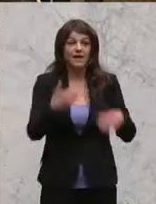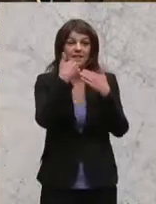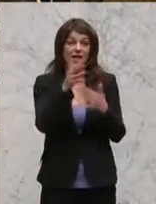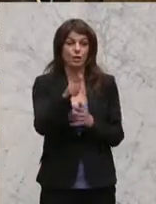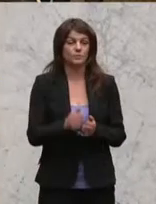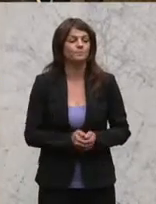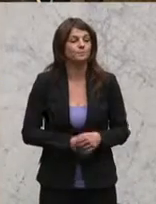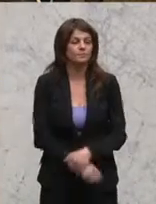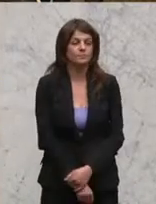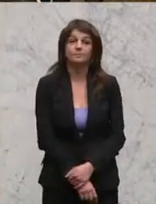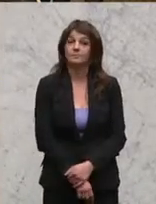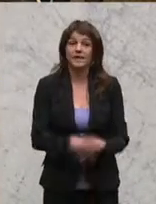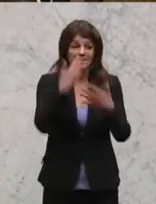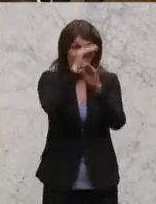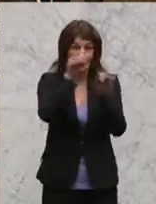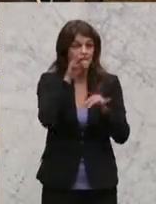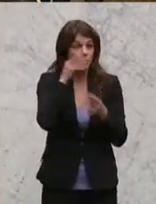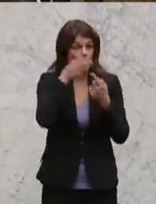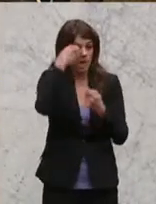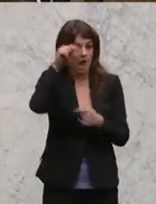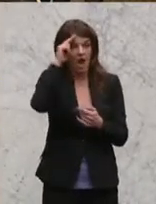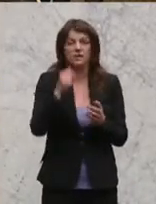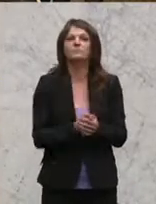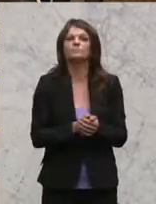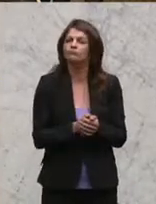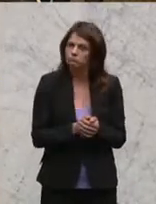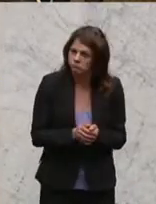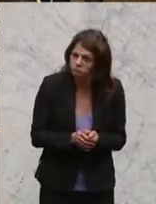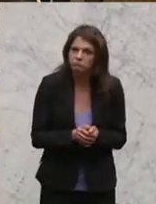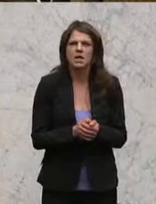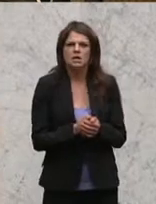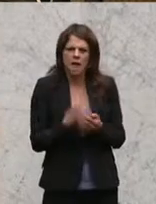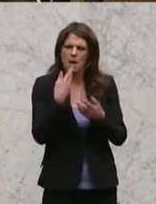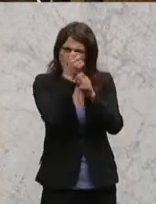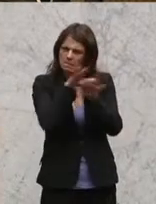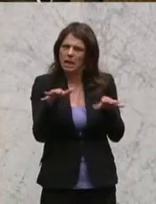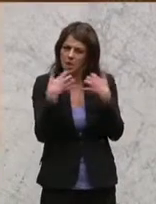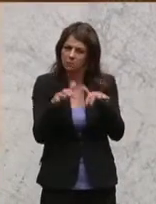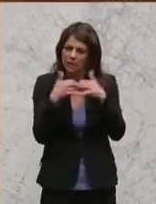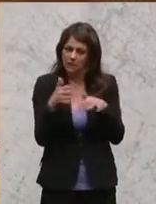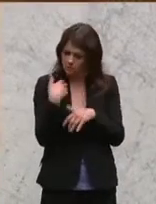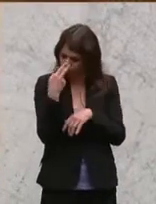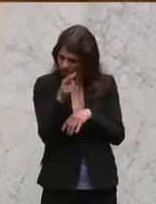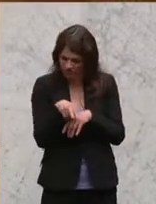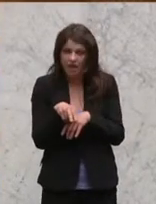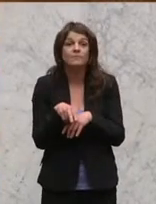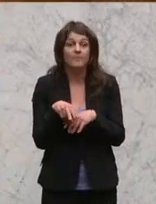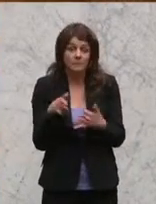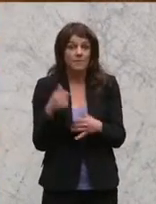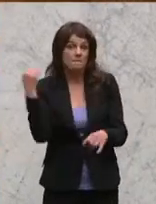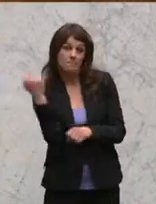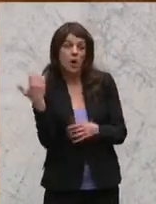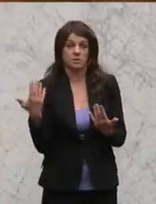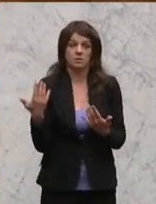Albert Steinhauser, Justizsprecher der Grünen, ist am Wort. Ich glaube, auch die Medienberichterstattung hat gezeigt, dass der Mord